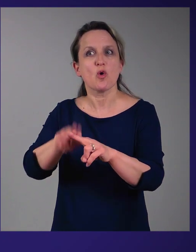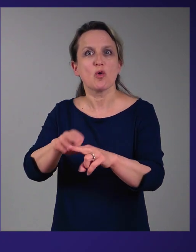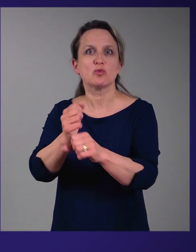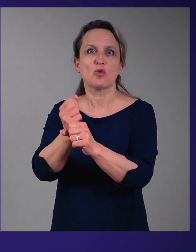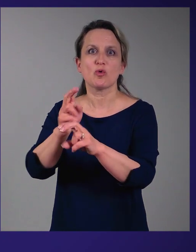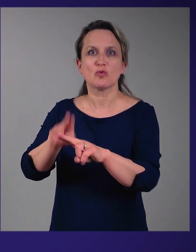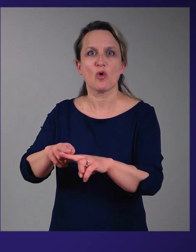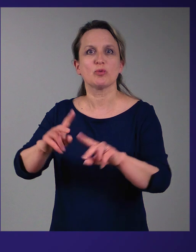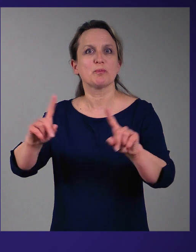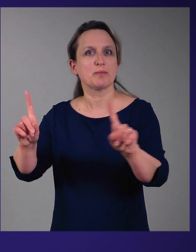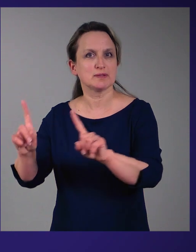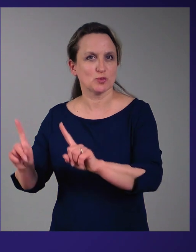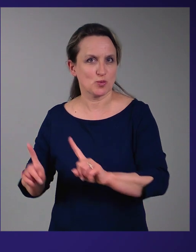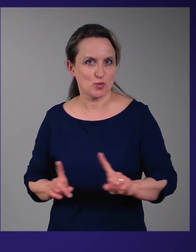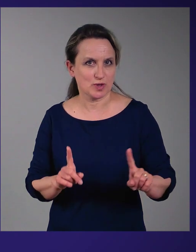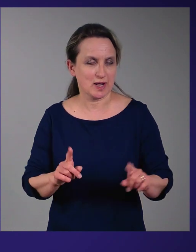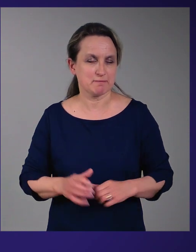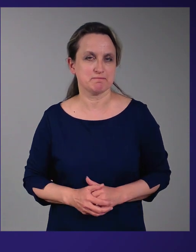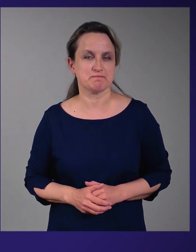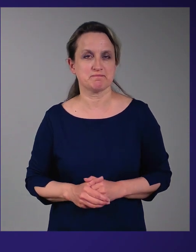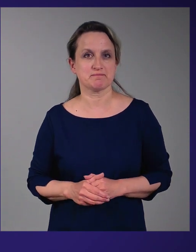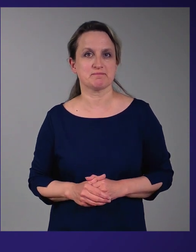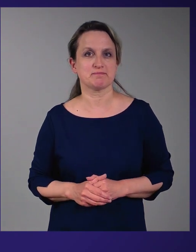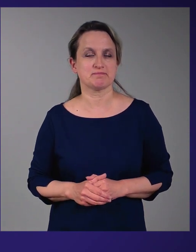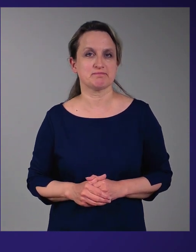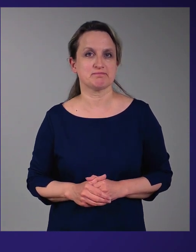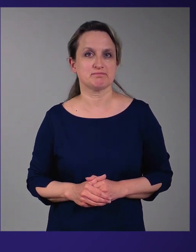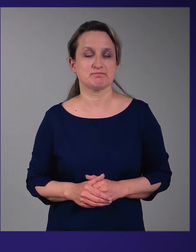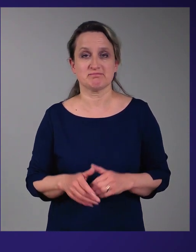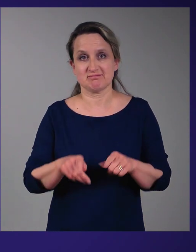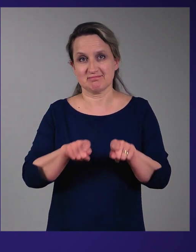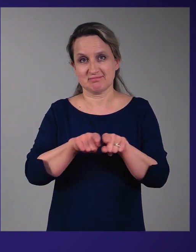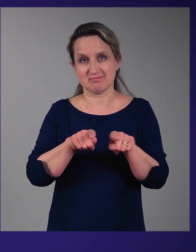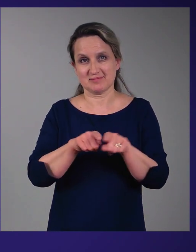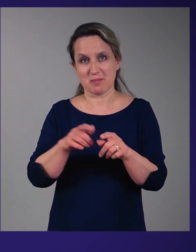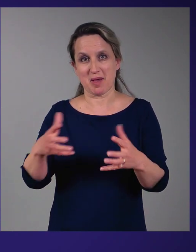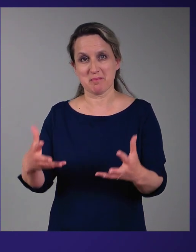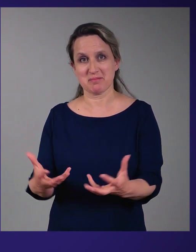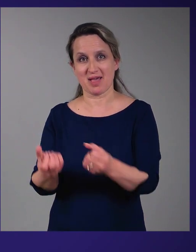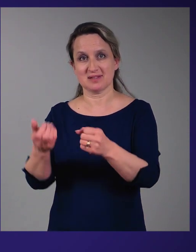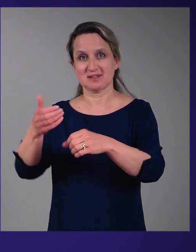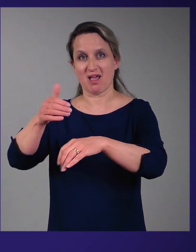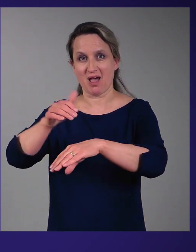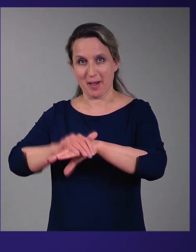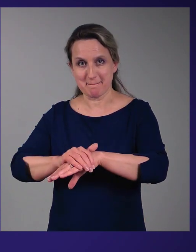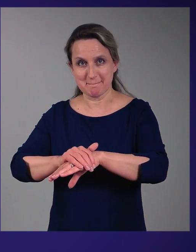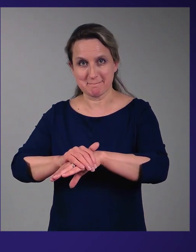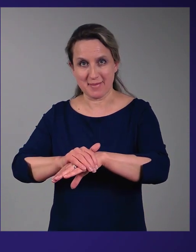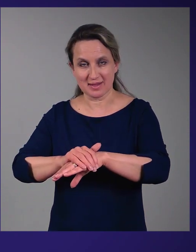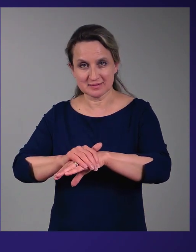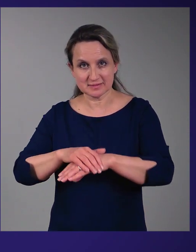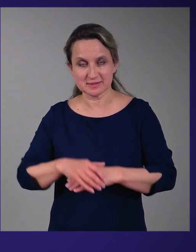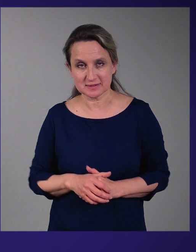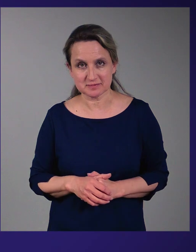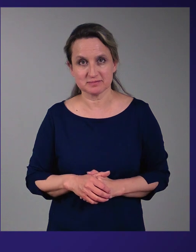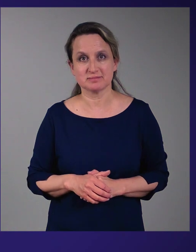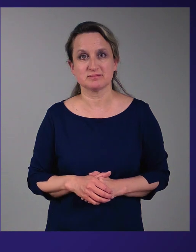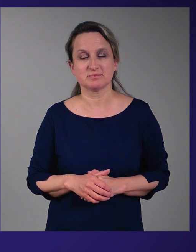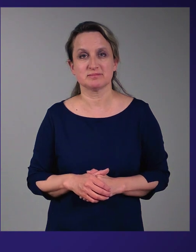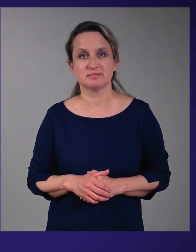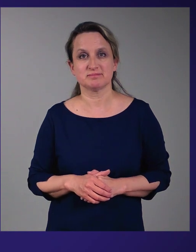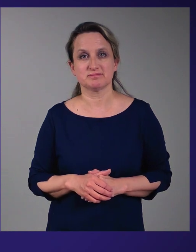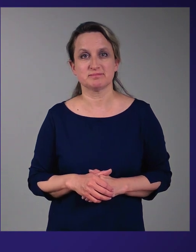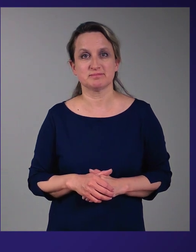Ja me ei saa ülega ümber loomulikult päästamettist. Sellepärast, et